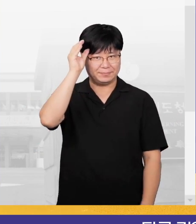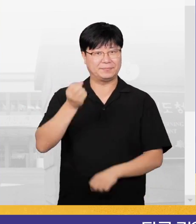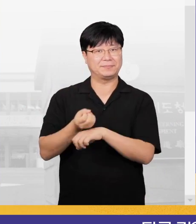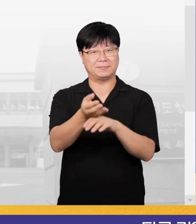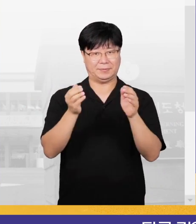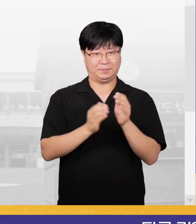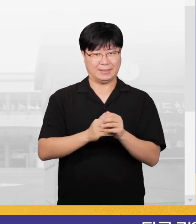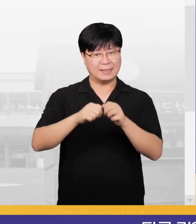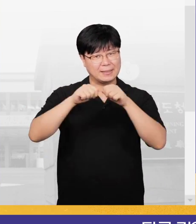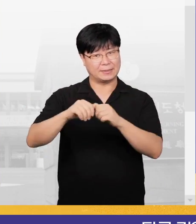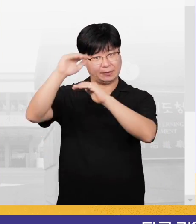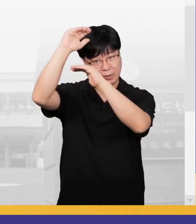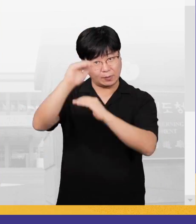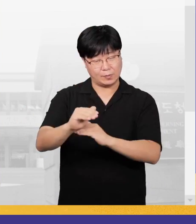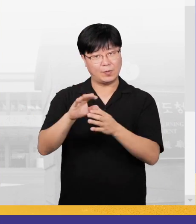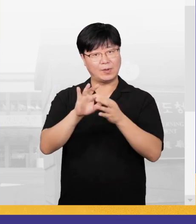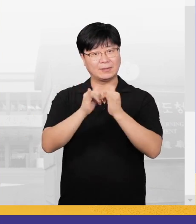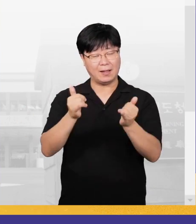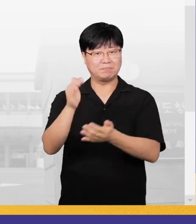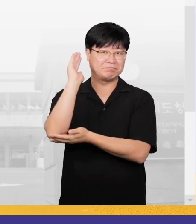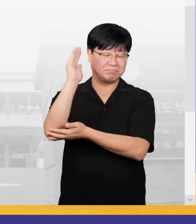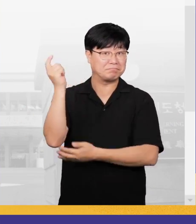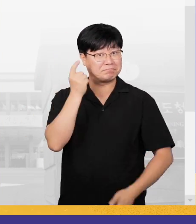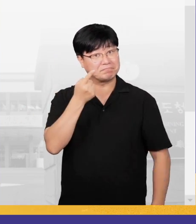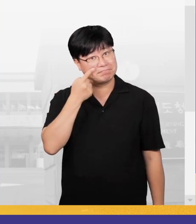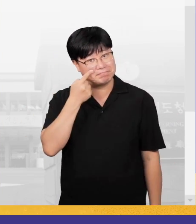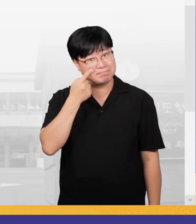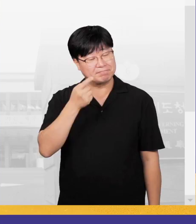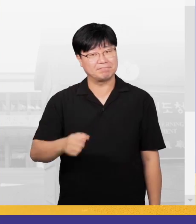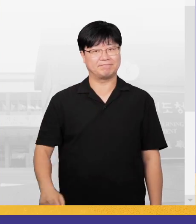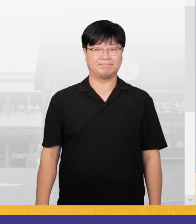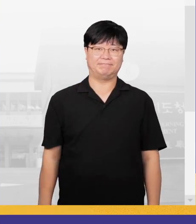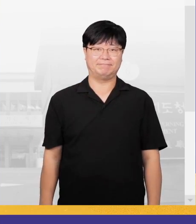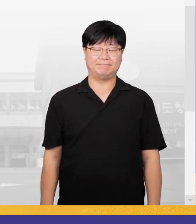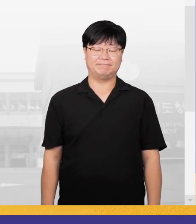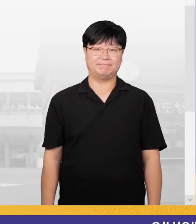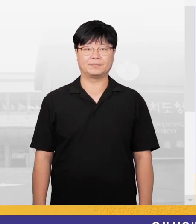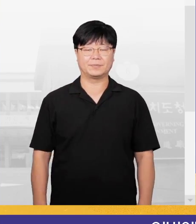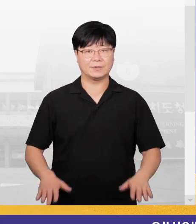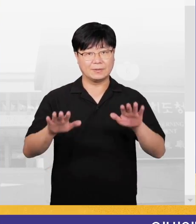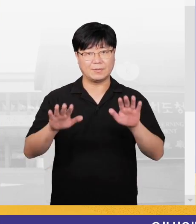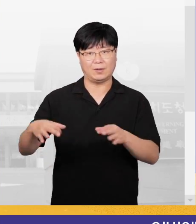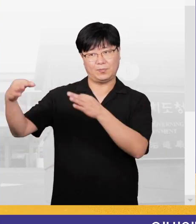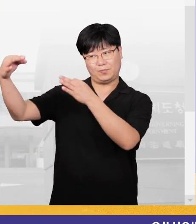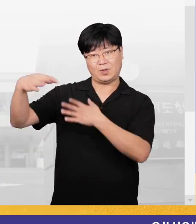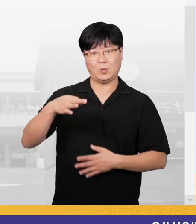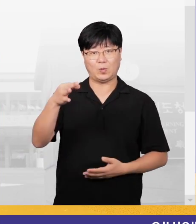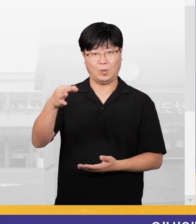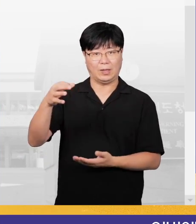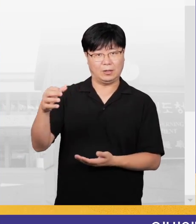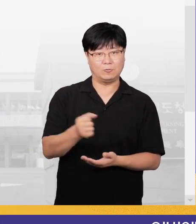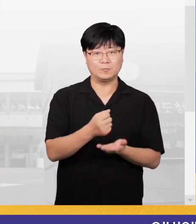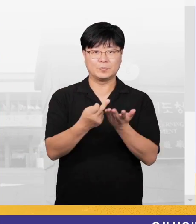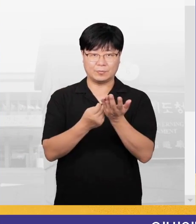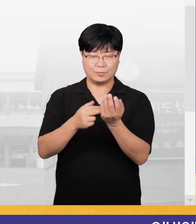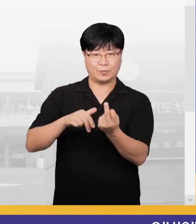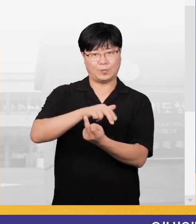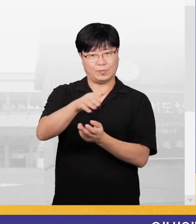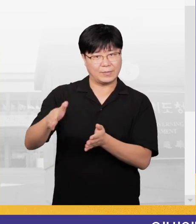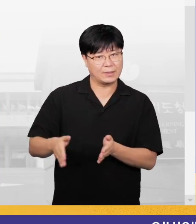바란다고 전했습니다. 자세한 이야기는 관계자를 통해 들어보시죠. 이번에 기본받은 돈으로다가